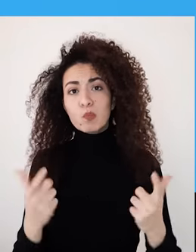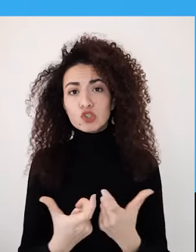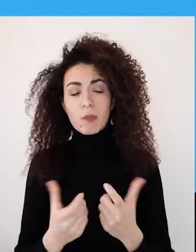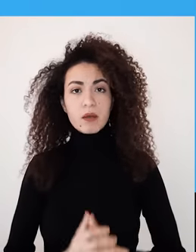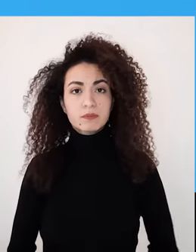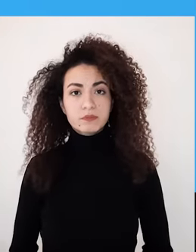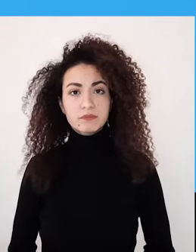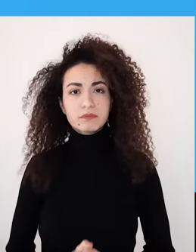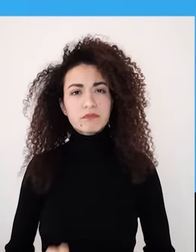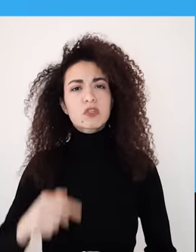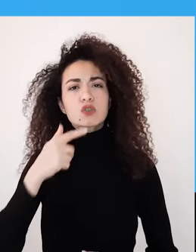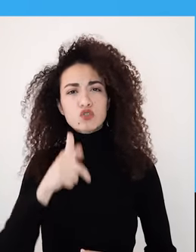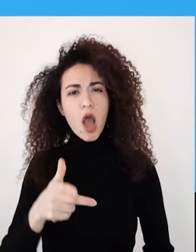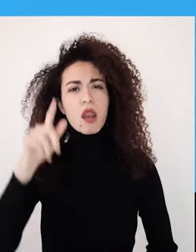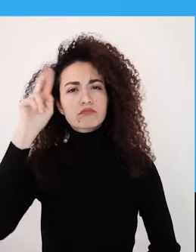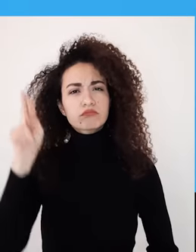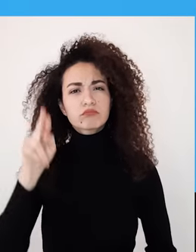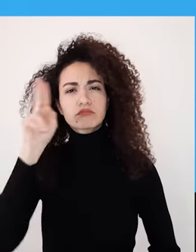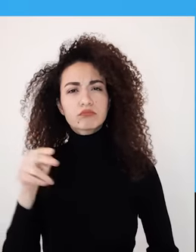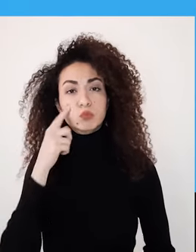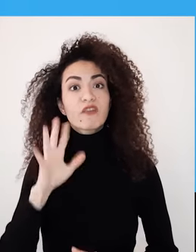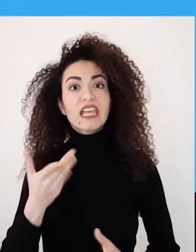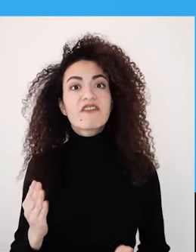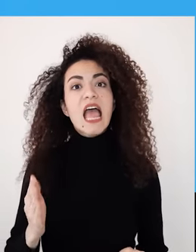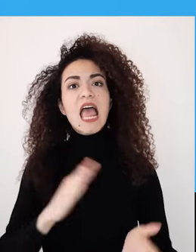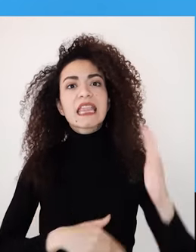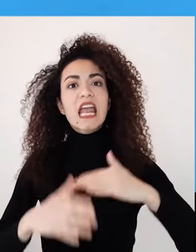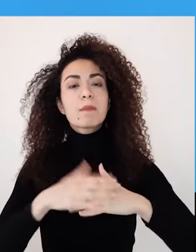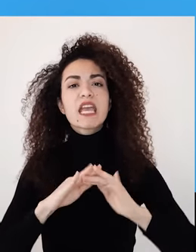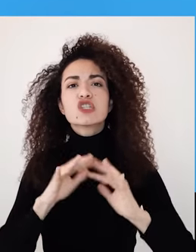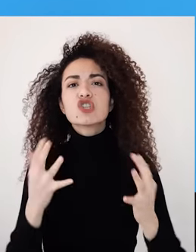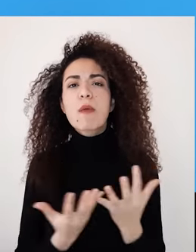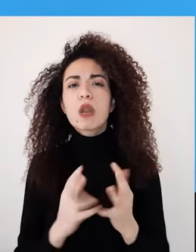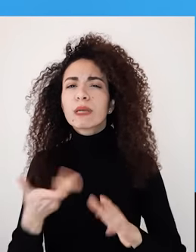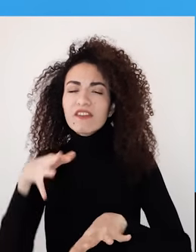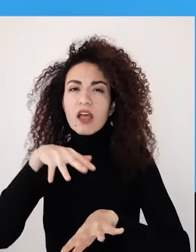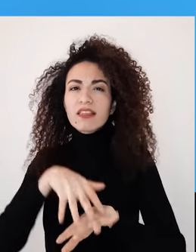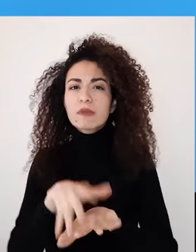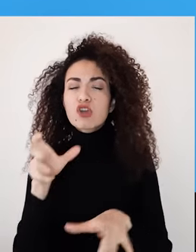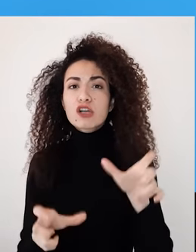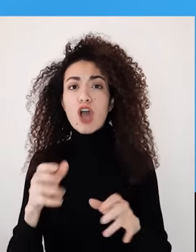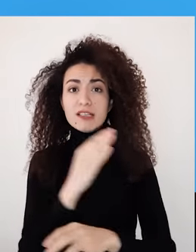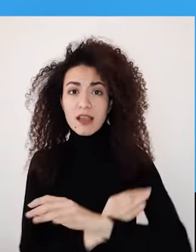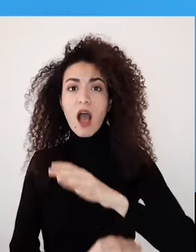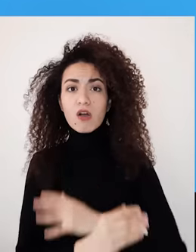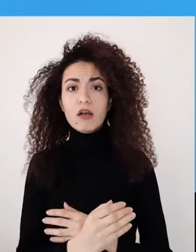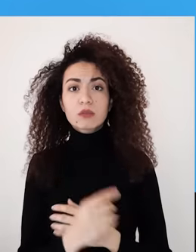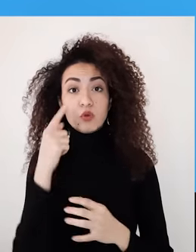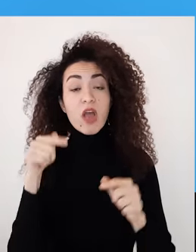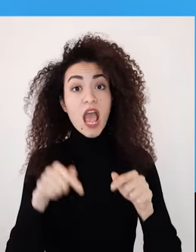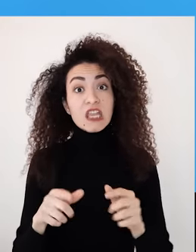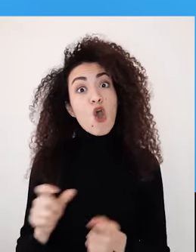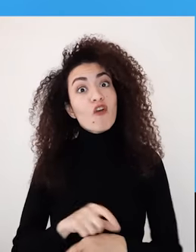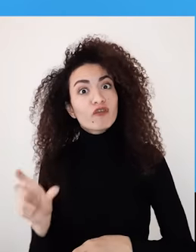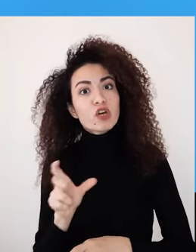نعالج هون استراتيجية التسلم ومفهوم التنمية الشاملة وكيف يمكن دمج الأشخاص دول الإعاقة؟ وهل هي